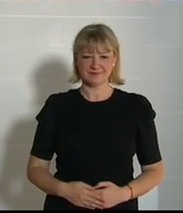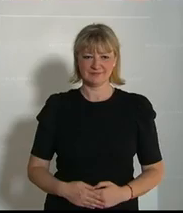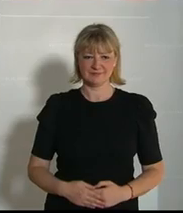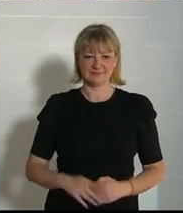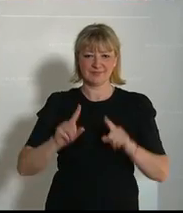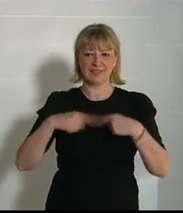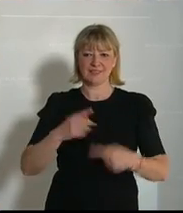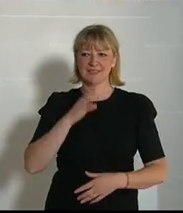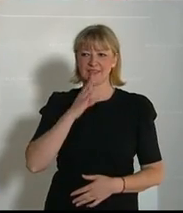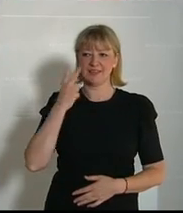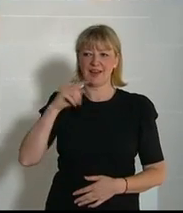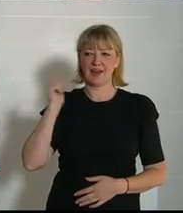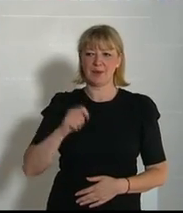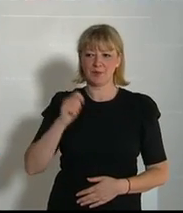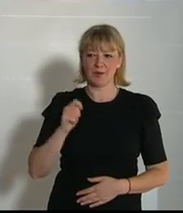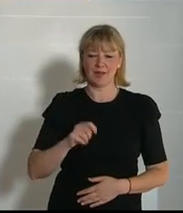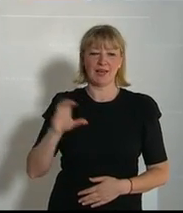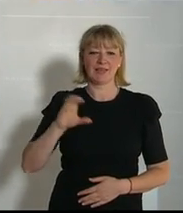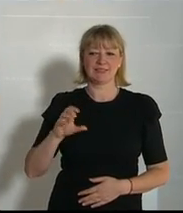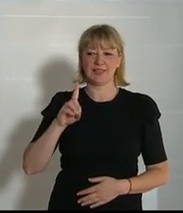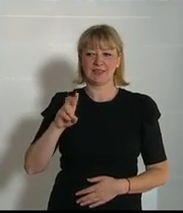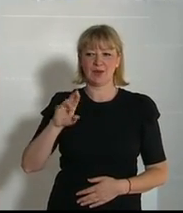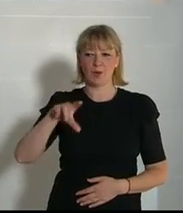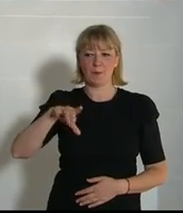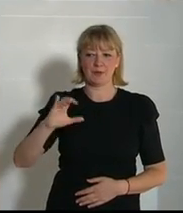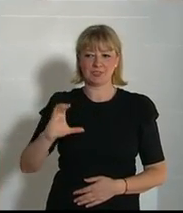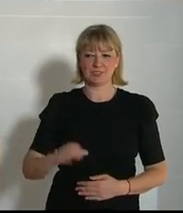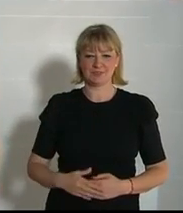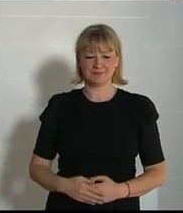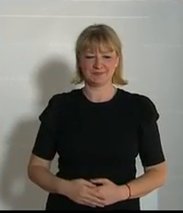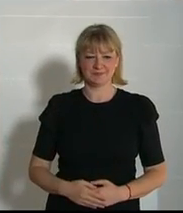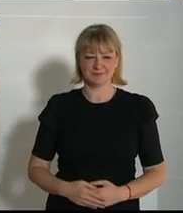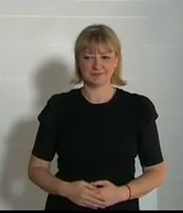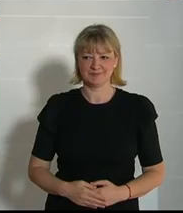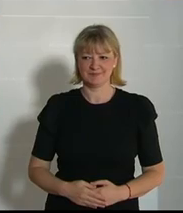Nächster Redner ist der Abgeordnete Mag. Christian Drobic. Bitteschön, Herr Abgeordneter.